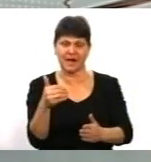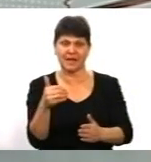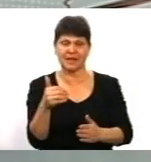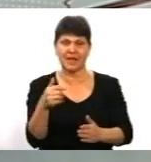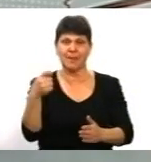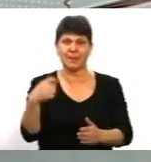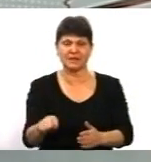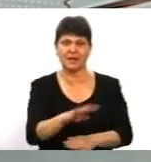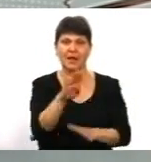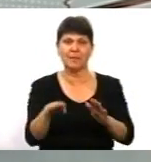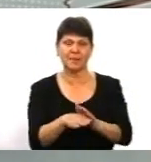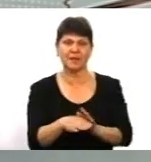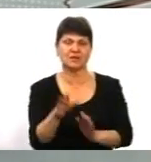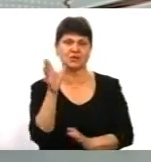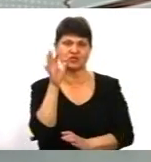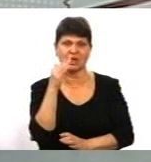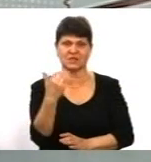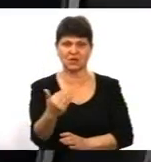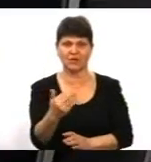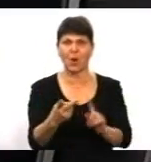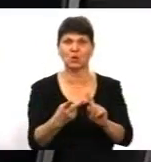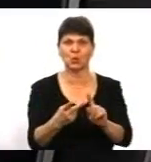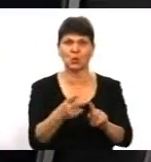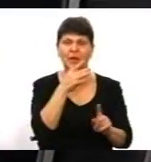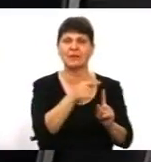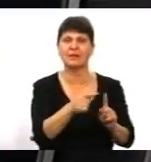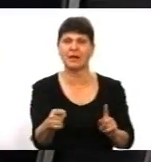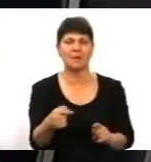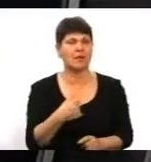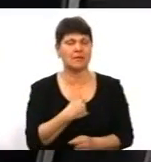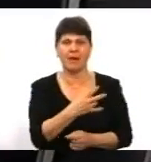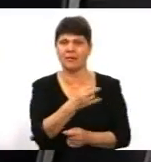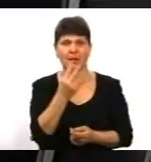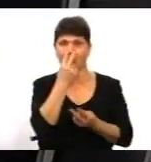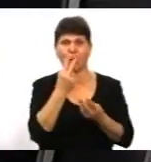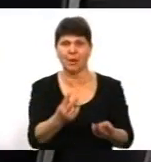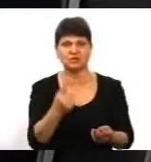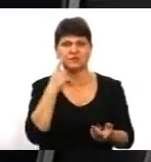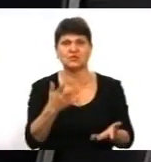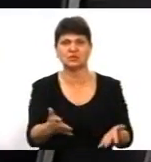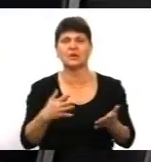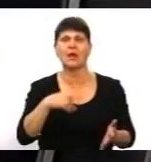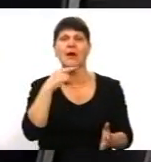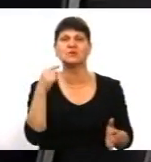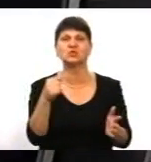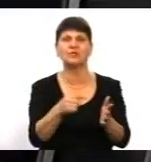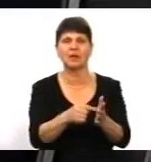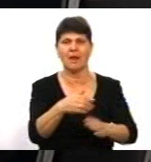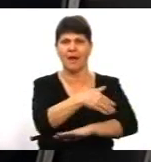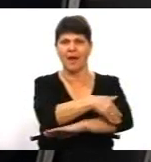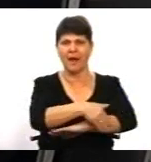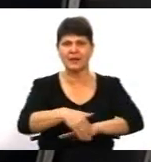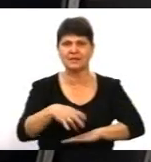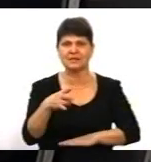претензій на другий термін. Я не побачив чіткого акцентування, адресного акцентування